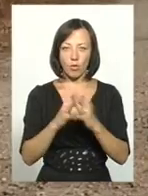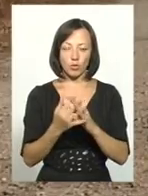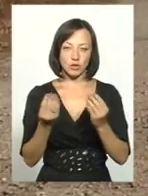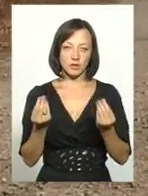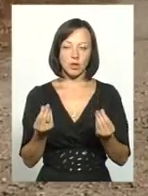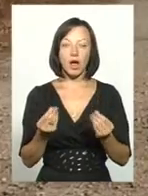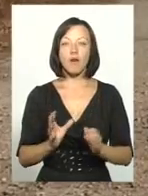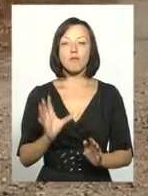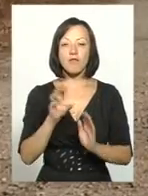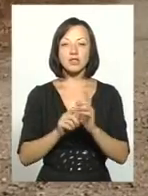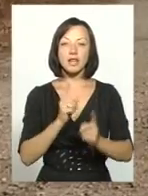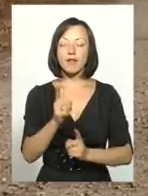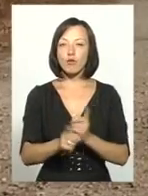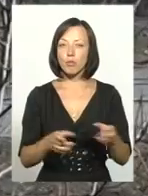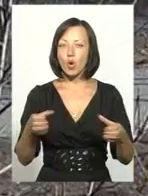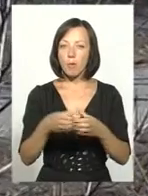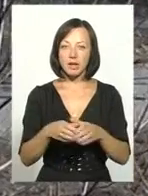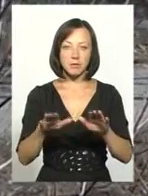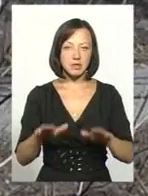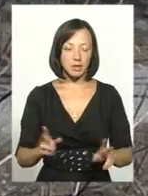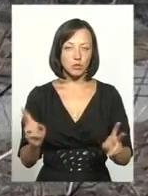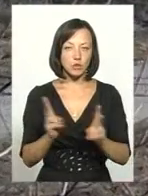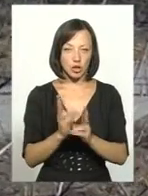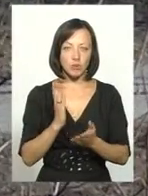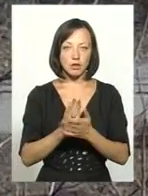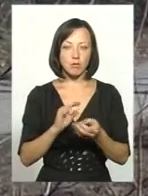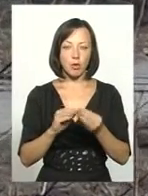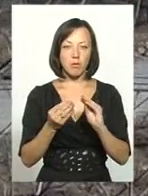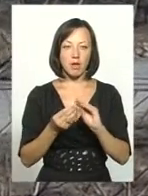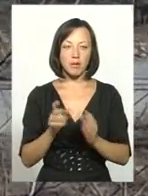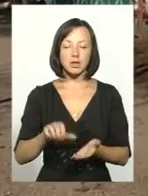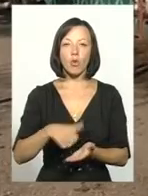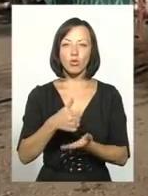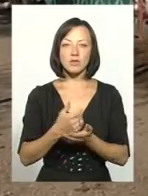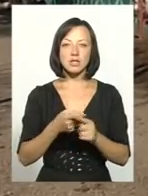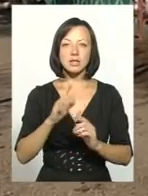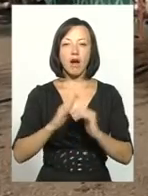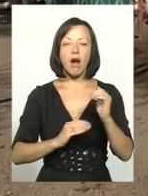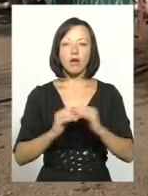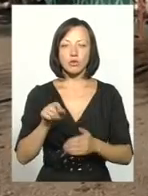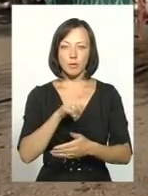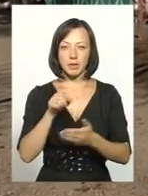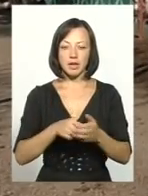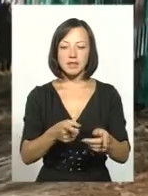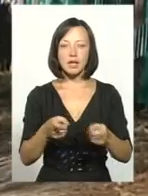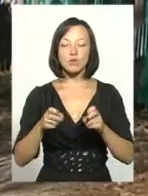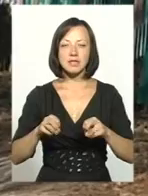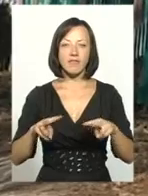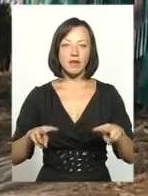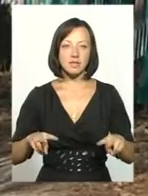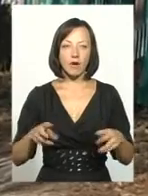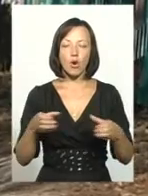Утім, із впровадженням реформи громади на місцях стикаються з проблемами. Чи не найголовніша – кадрові питання та залучення фахівців.